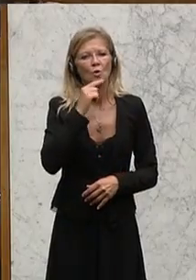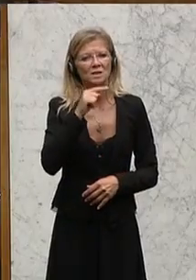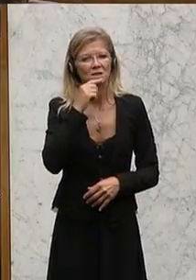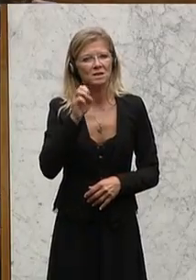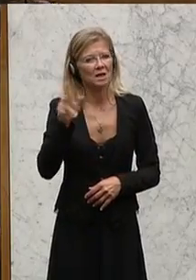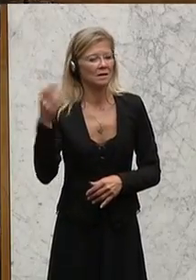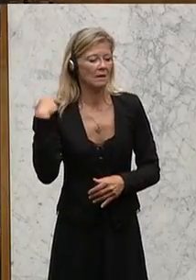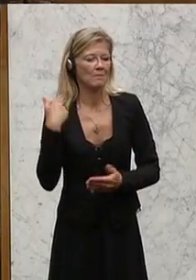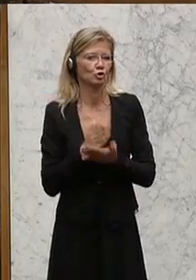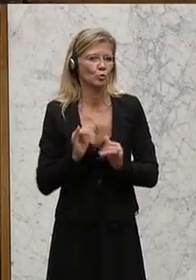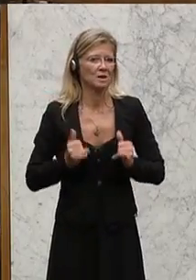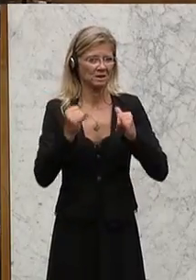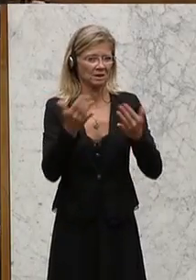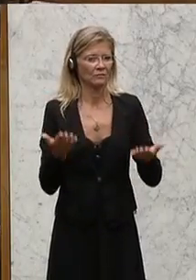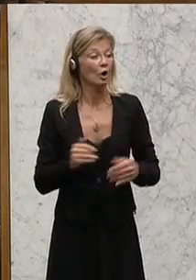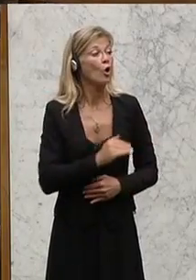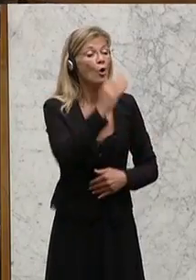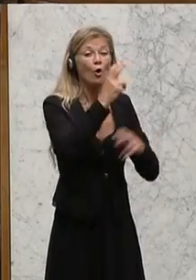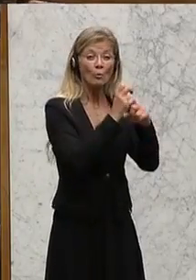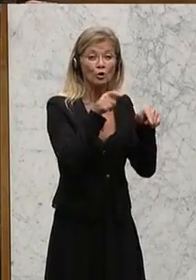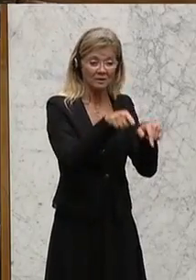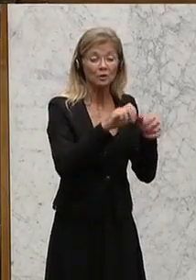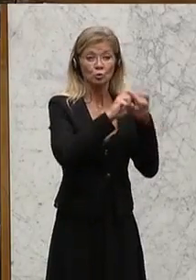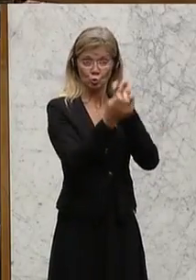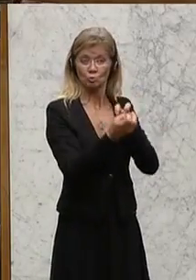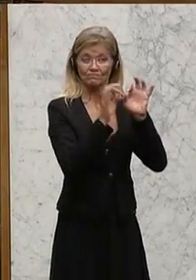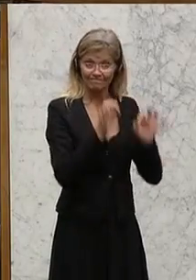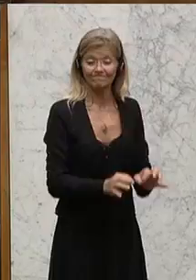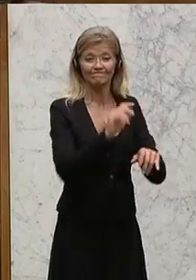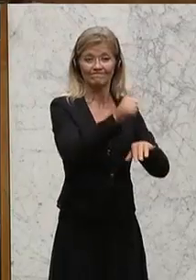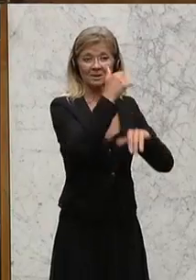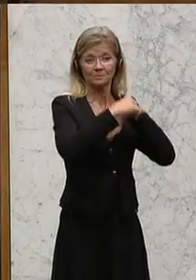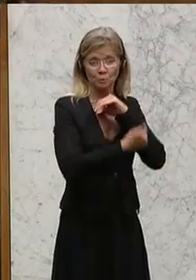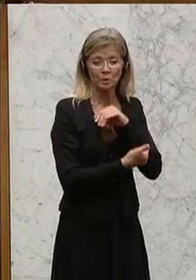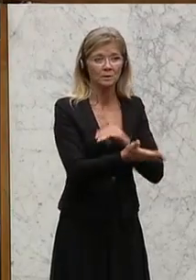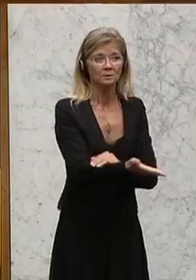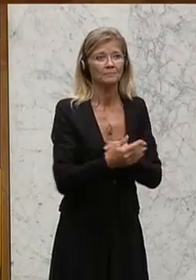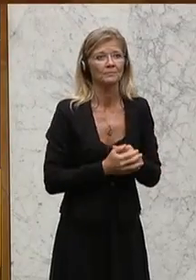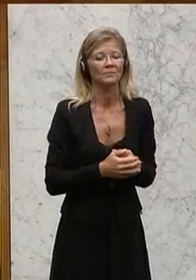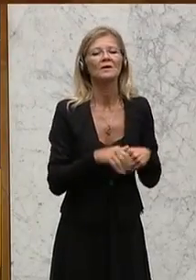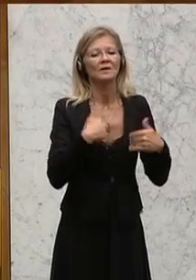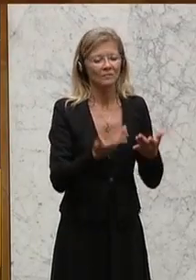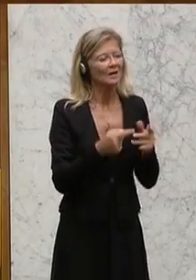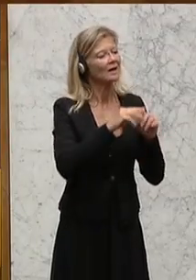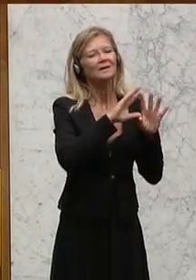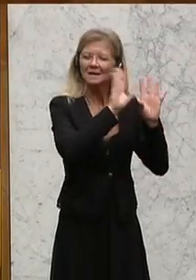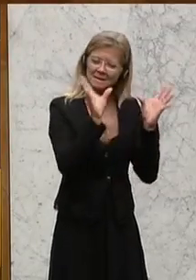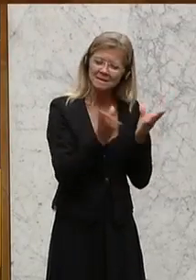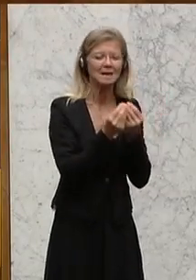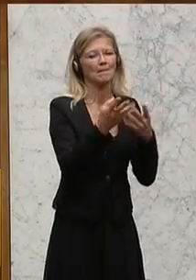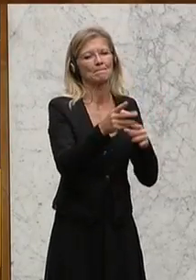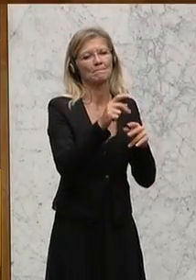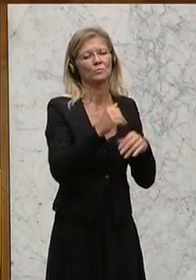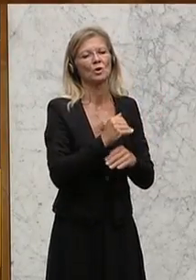wird das Pilotprojekt realisiert, aus dem die Erkenntnisse dann auf das ganze Bundesland ausgerollt werden sollen.